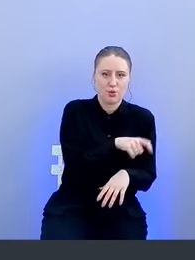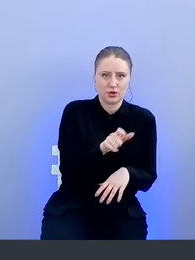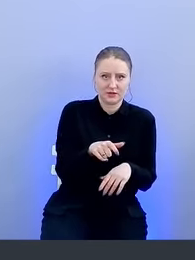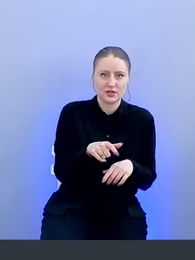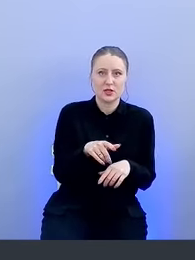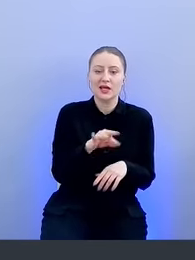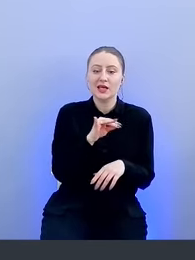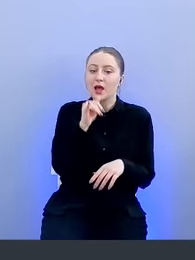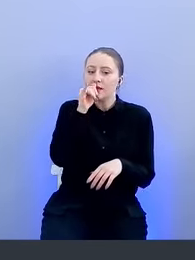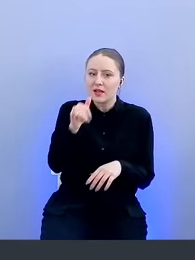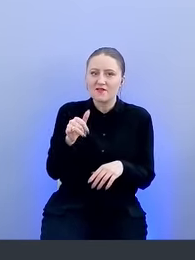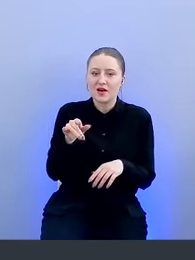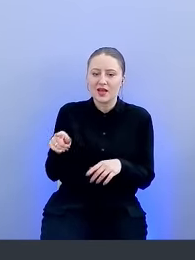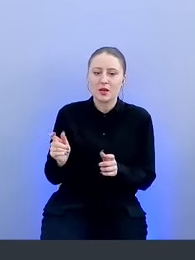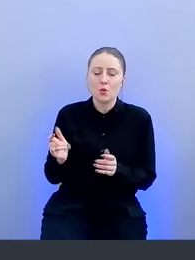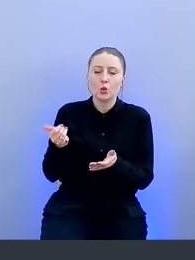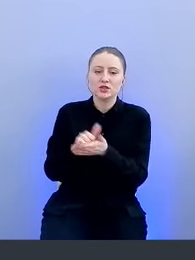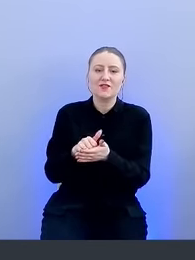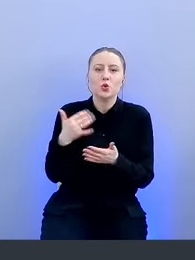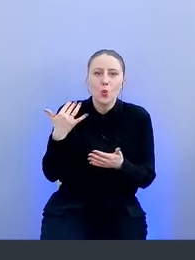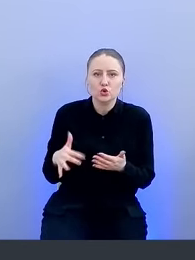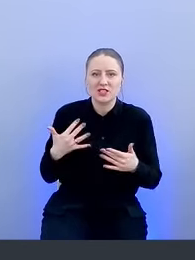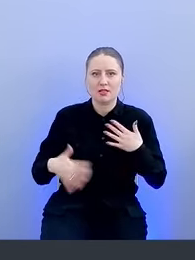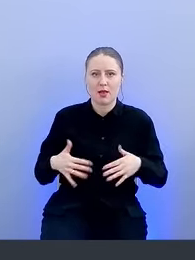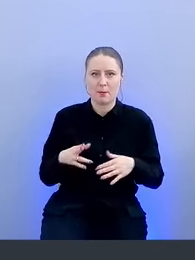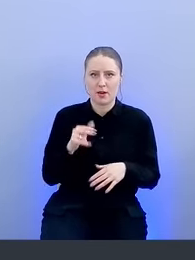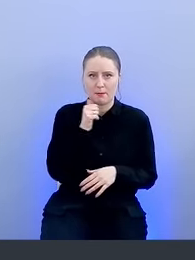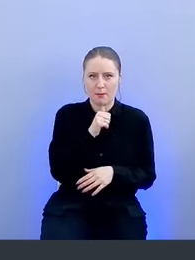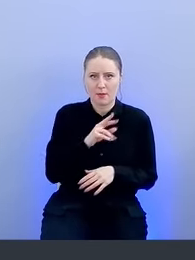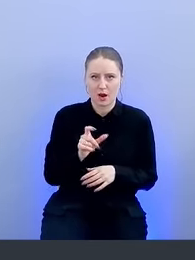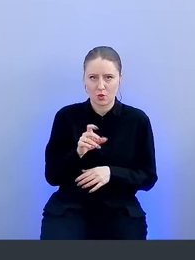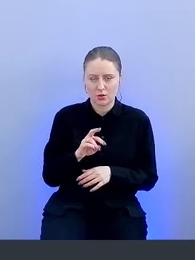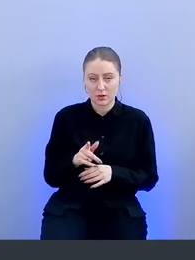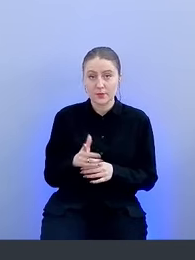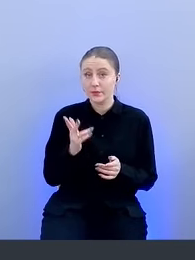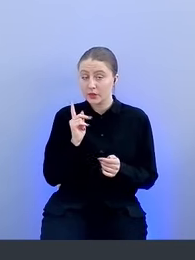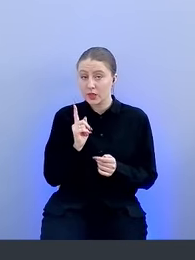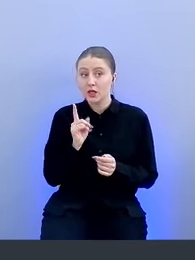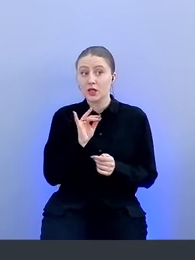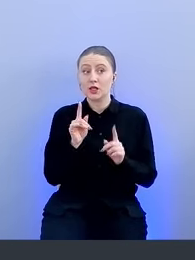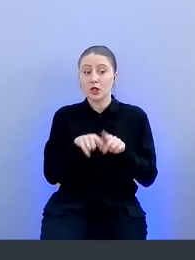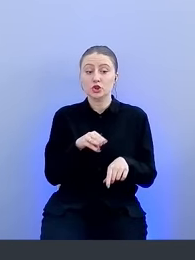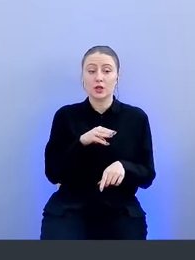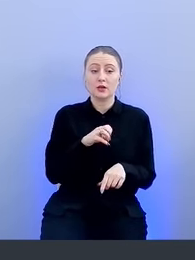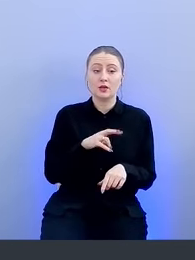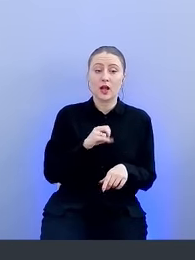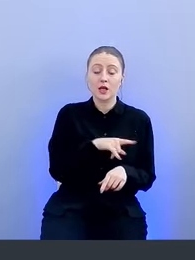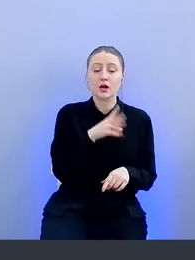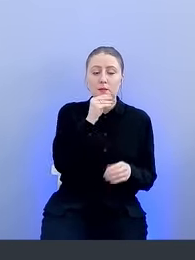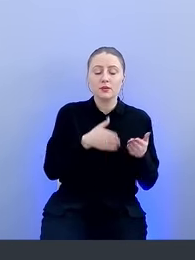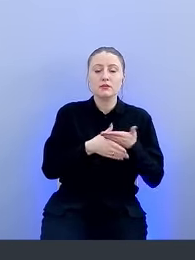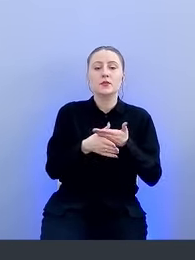не давая им установить заведомо слабый пароль. Кроме всего прочего, тоннелир помогает улучшать